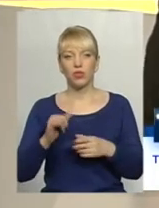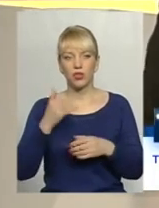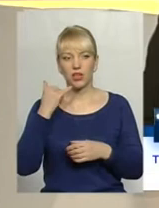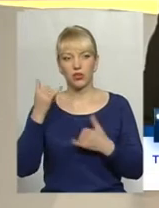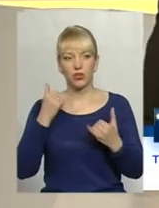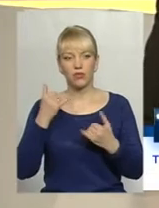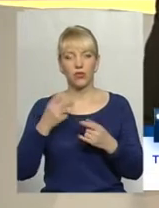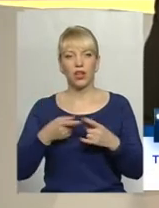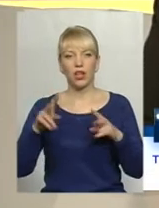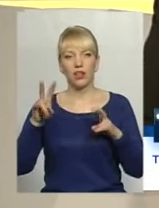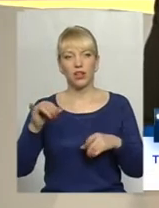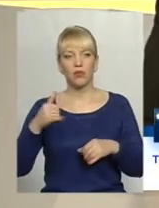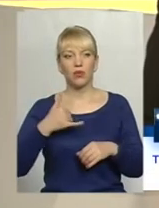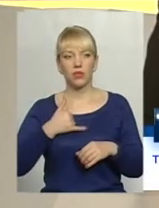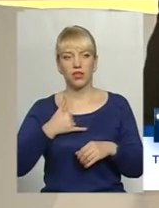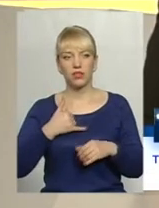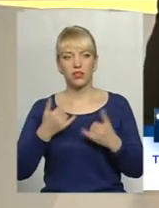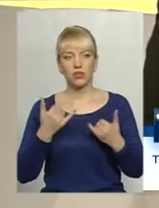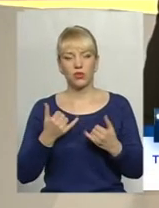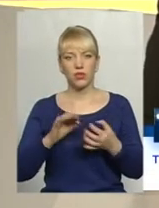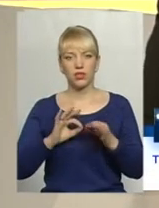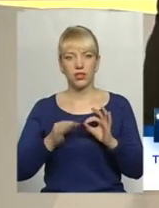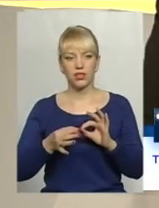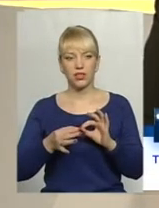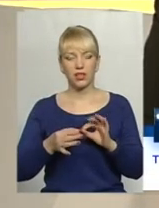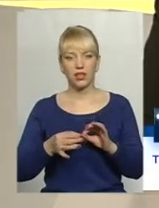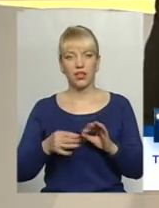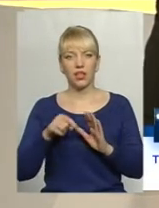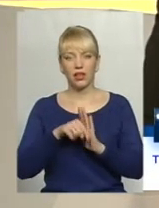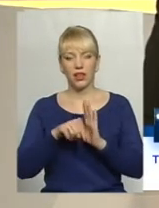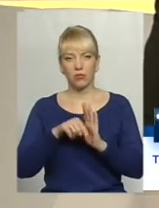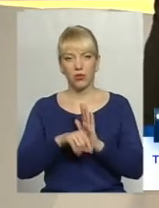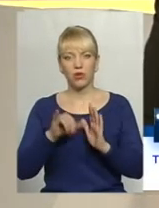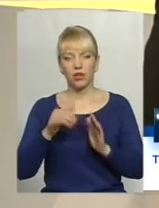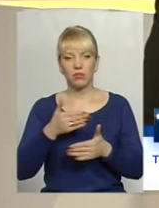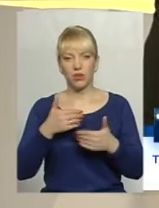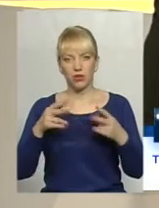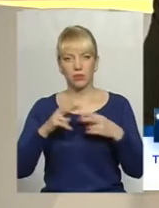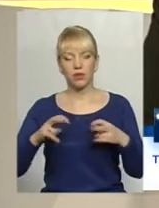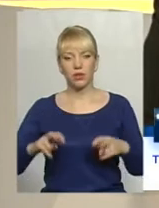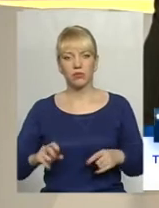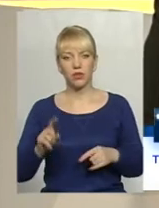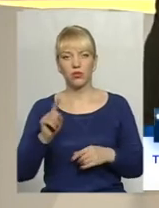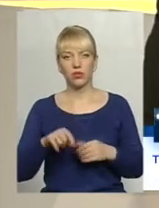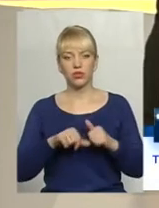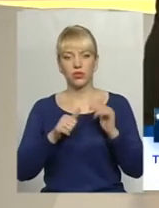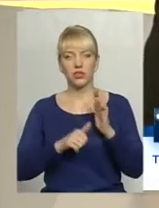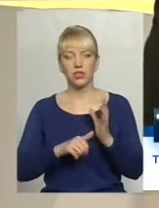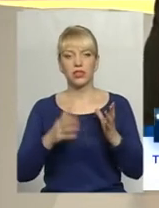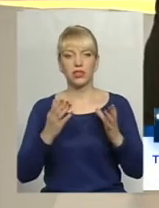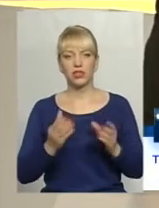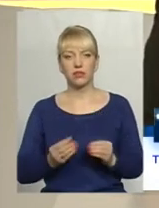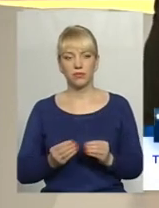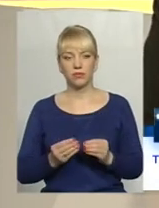телефонуйте. А тема в нас сьогодні складна, глибока, але ми розберемося. Отож, 16 днів